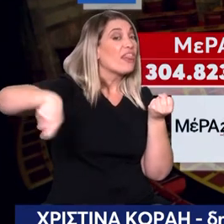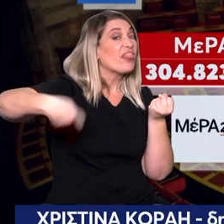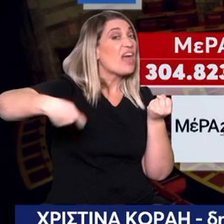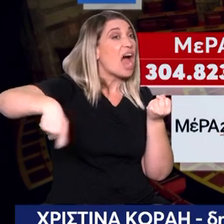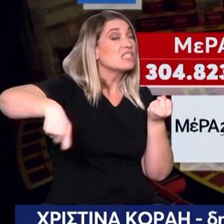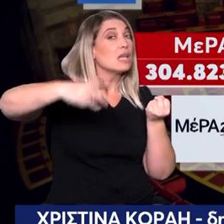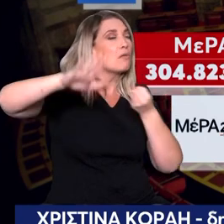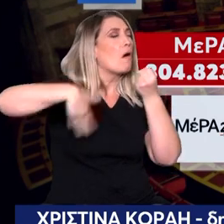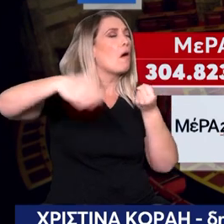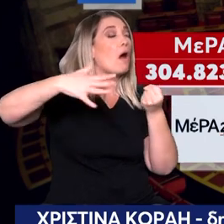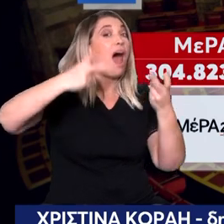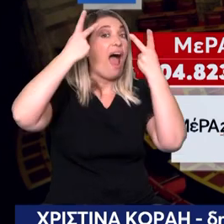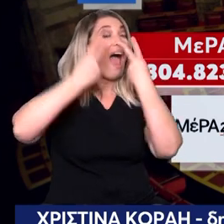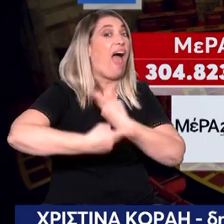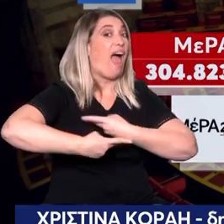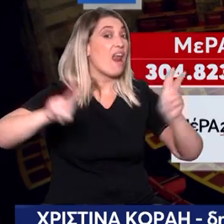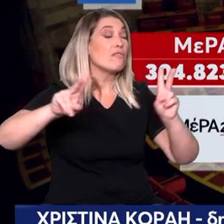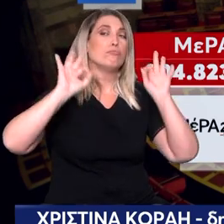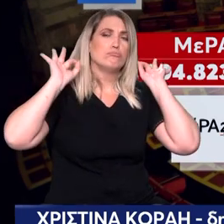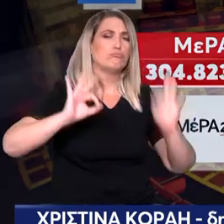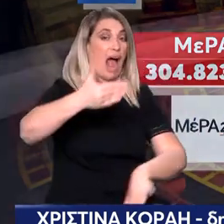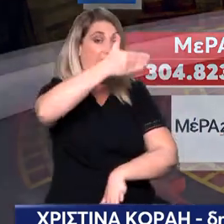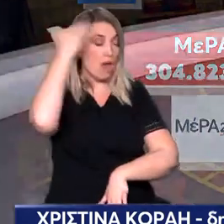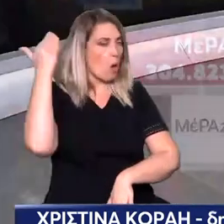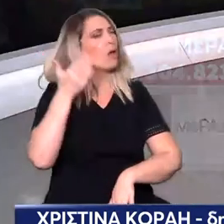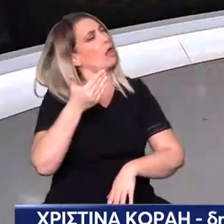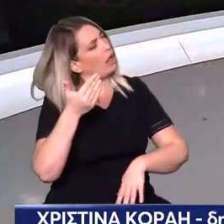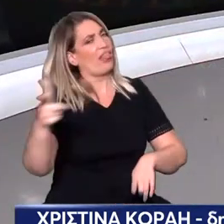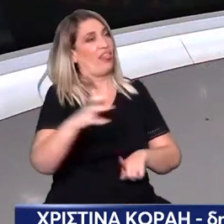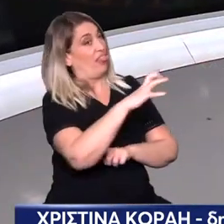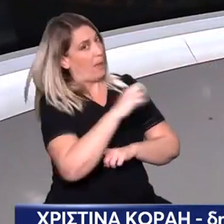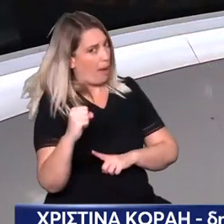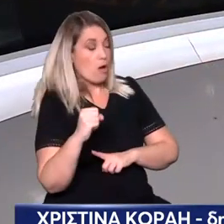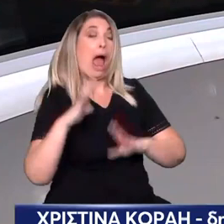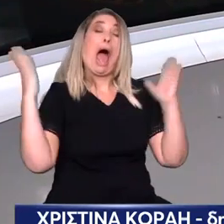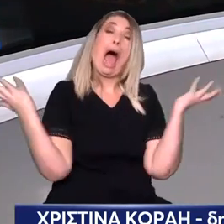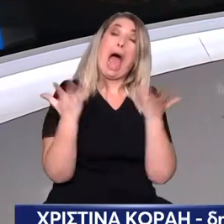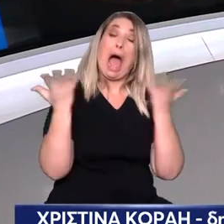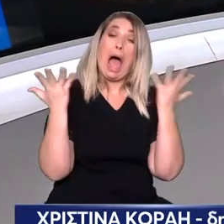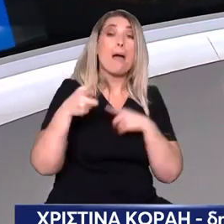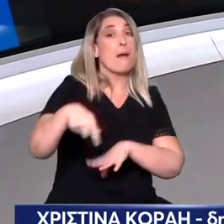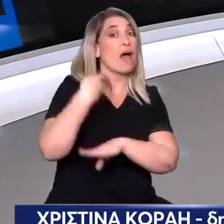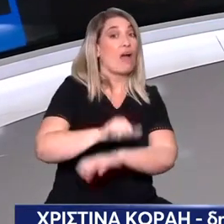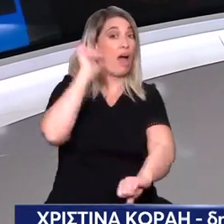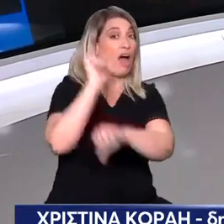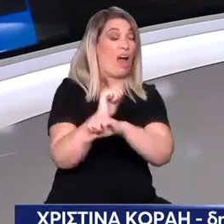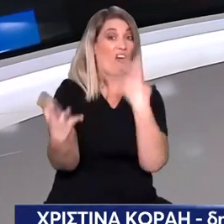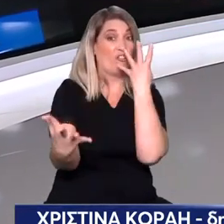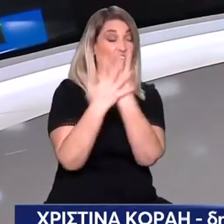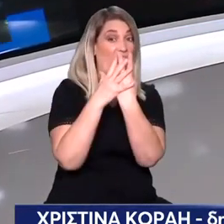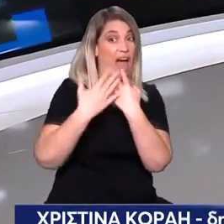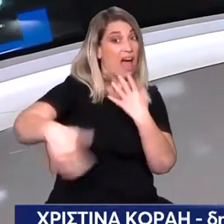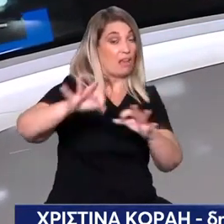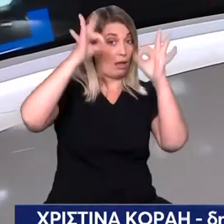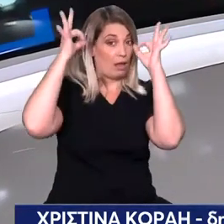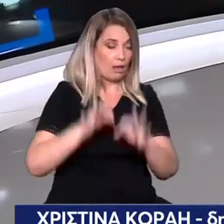πάρουν όλα όσα έχουν παρακρατηθεί εάν καταδικαστούν θα τα χάσουν βεβαίως. Λοιπόν, άρα, άρα